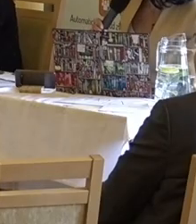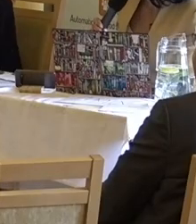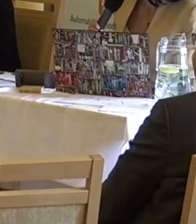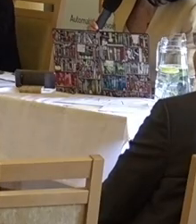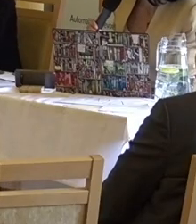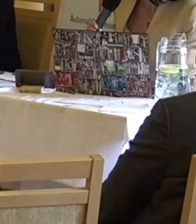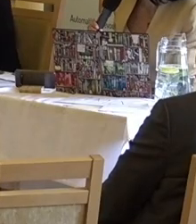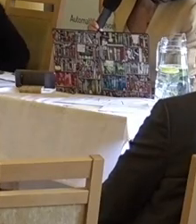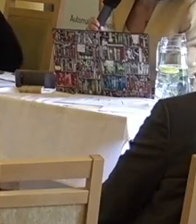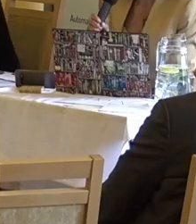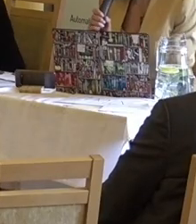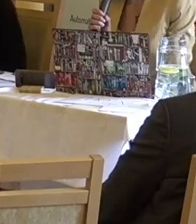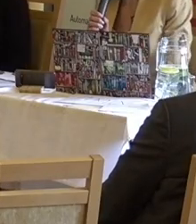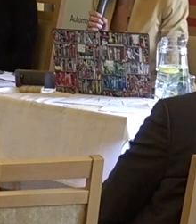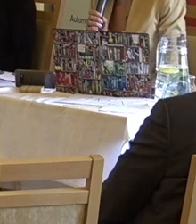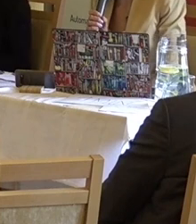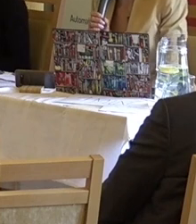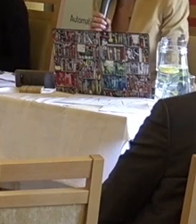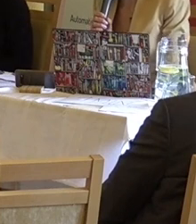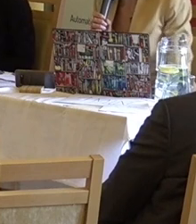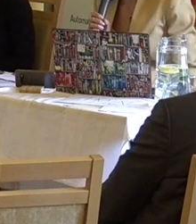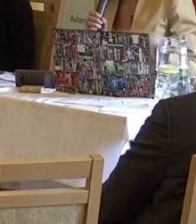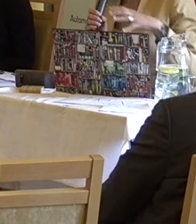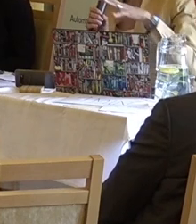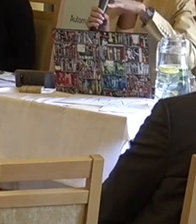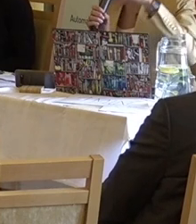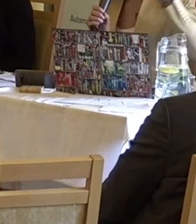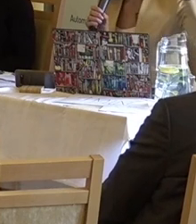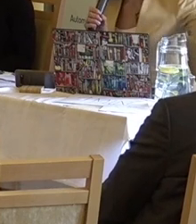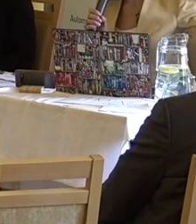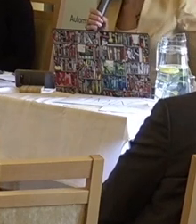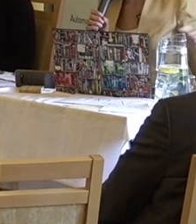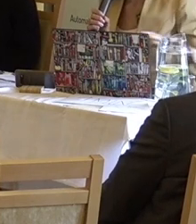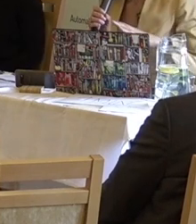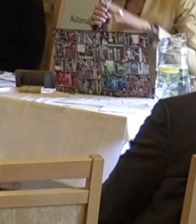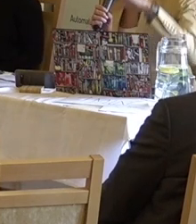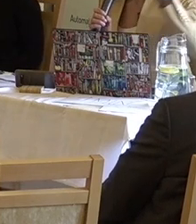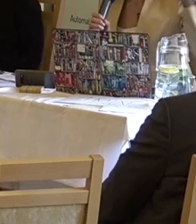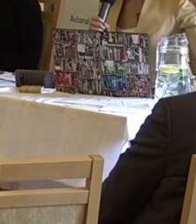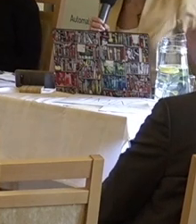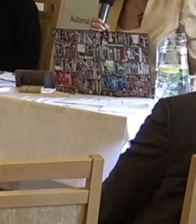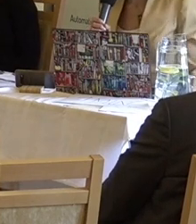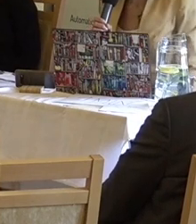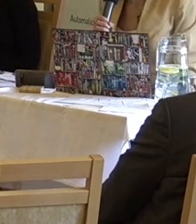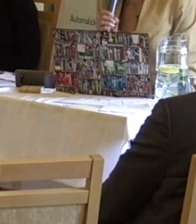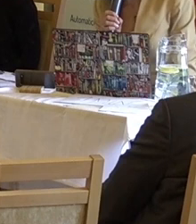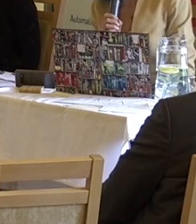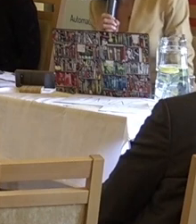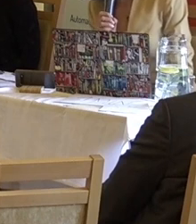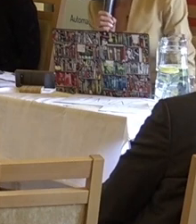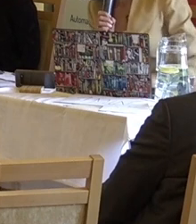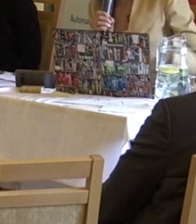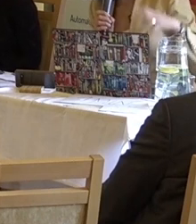práva a technologie, bychom se rádi zaměřili na jakýsi právní rámec základních